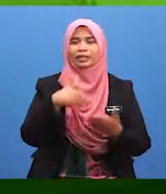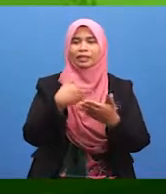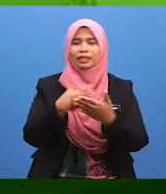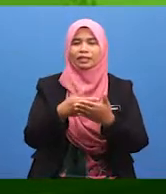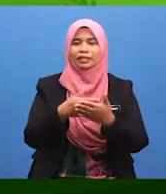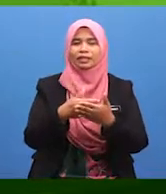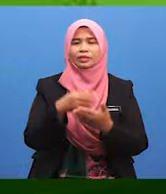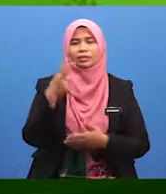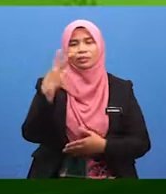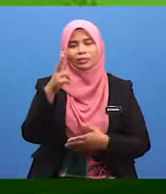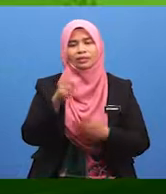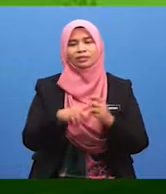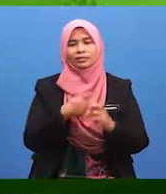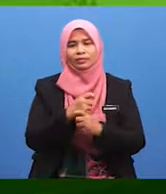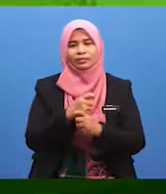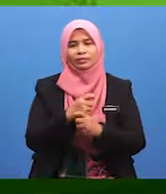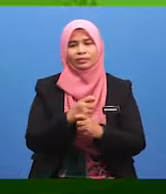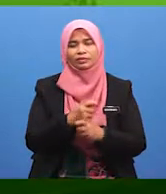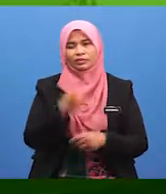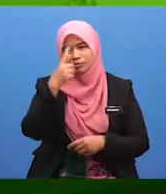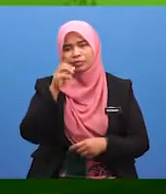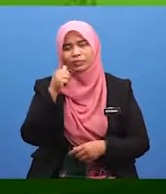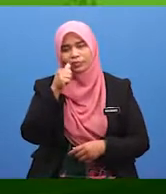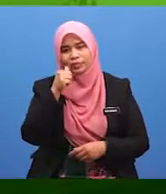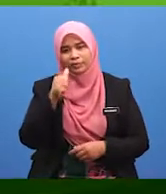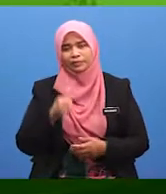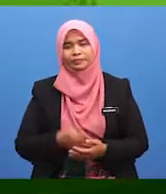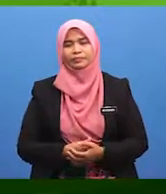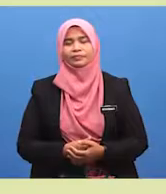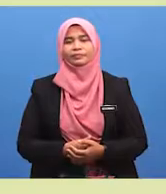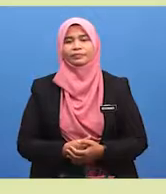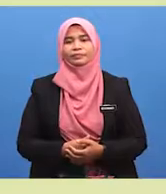hingga 12 tahun bagi perempuan.